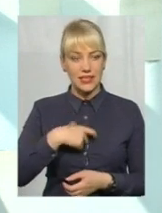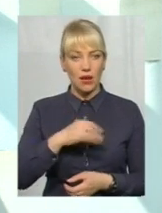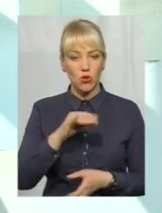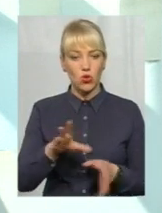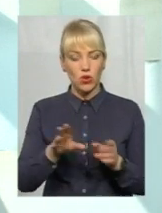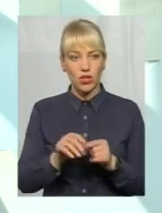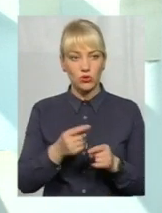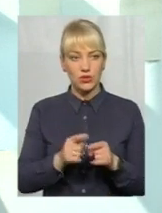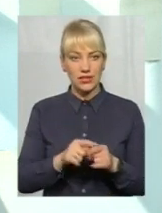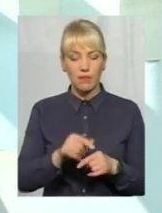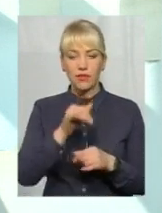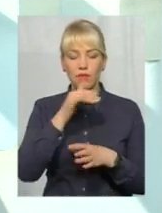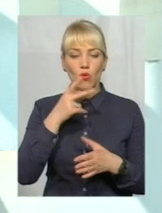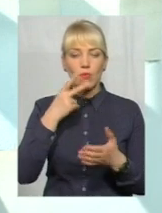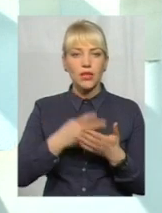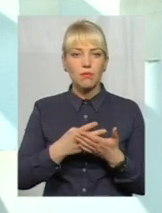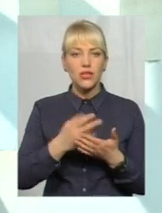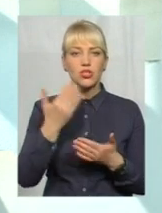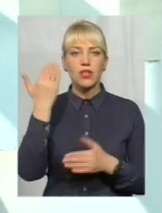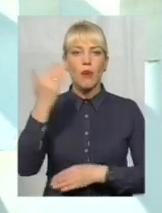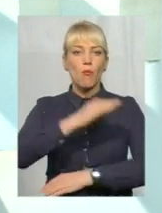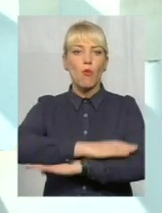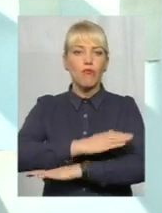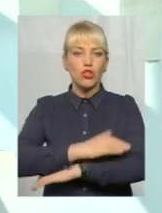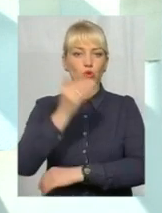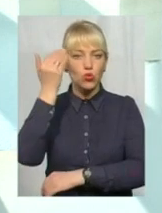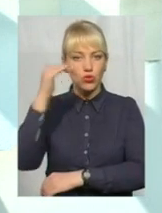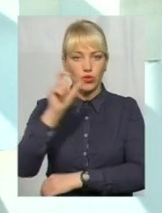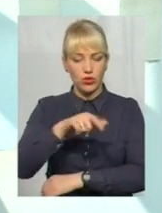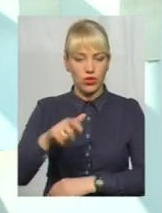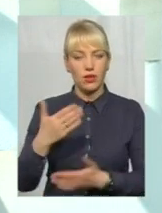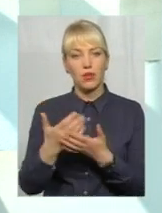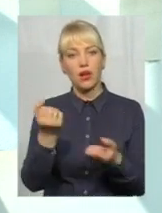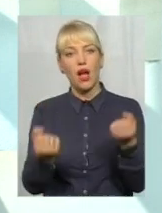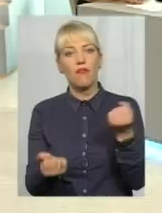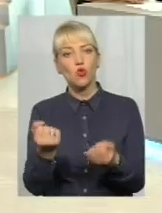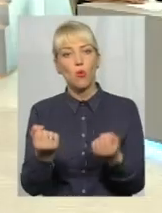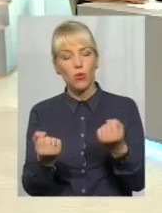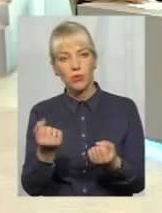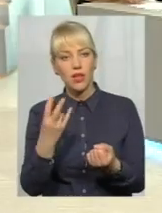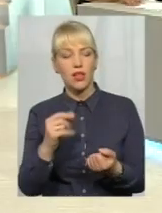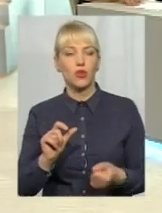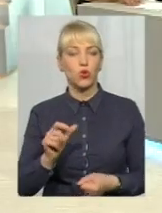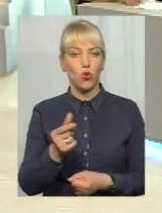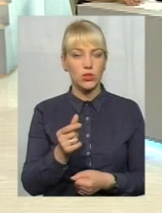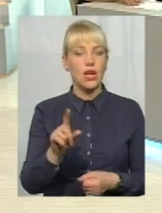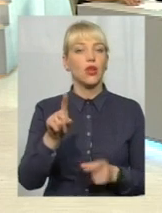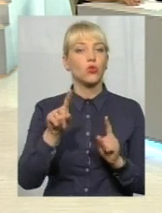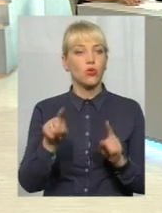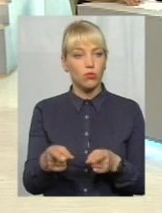тим вона не може передбачити поведінку інших людей, інших автомобілів, наприклад, на дорозі. І тому